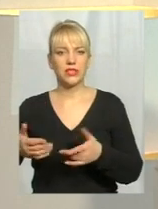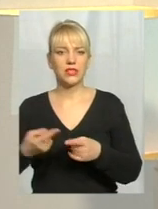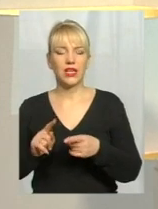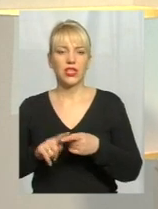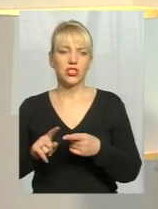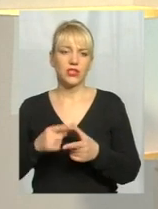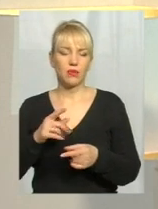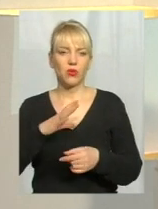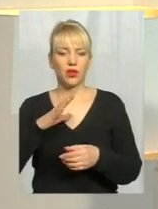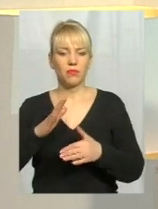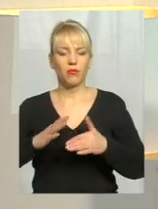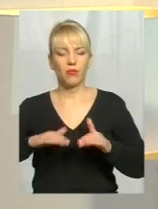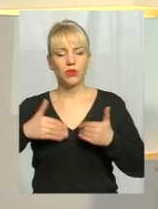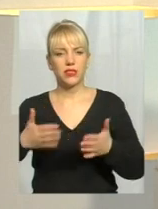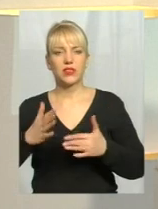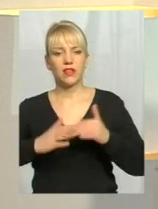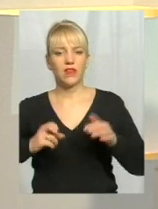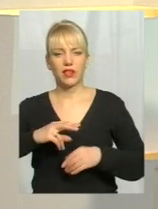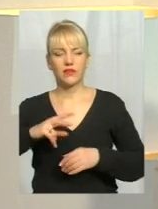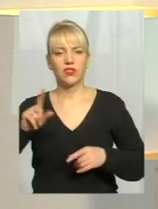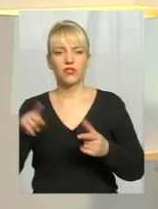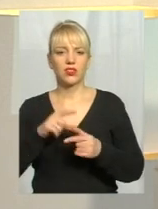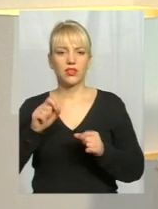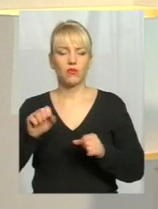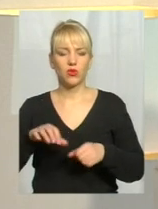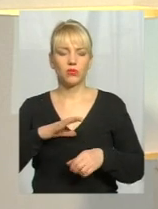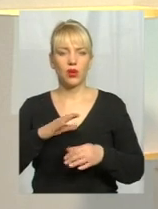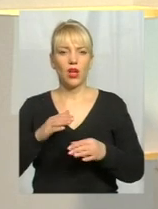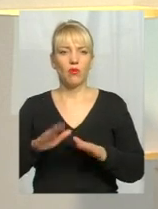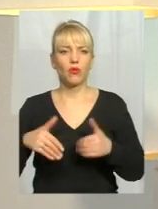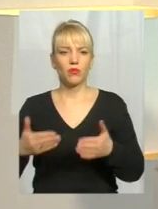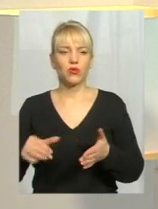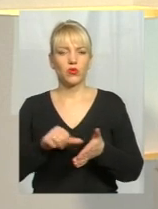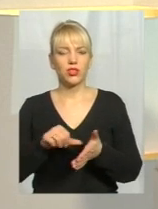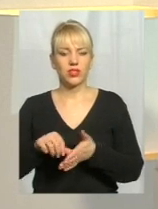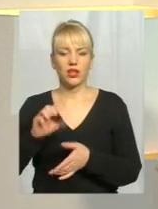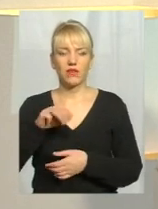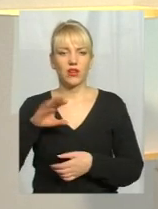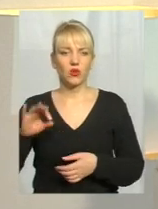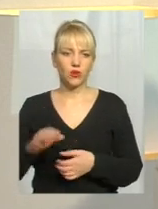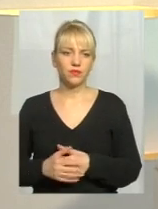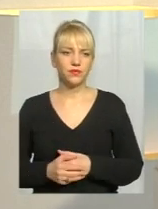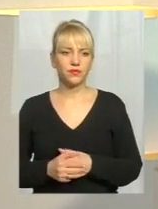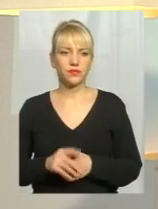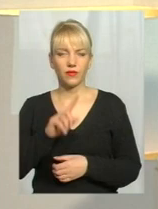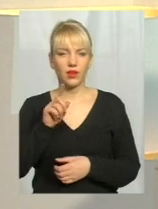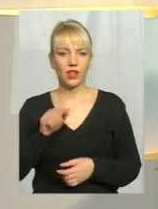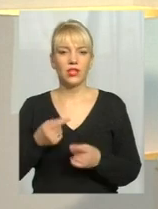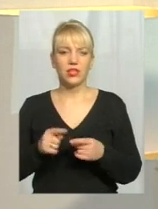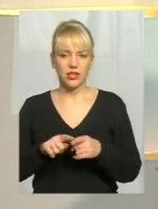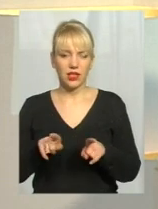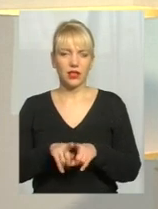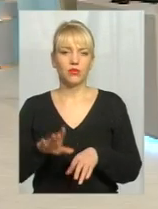фахівців, чи, можливо, це були пропозиції саме учасників АТО і представників різних громадських організацій? Так, це були і такі